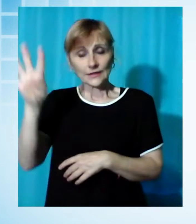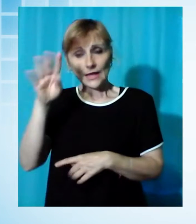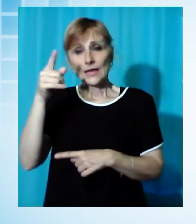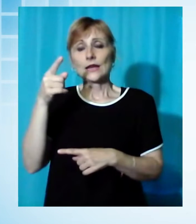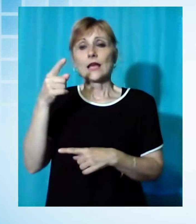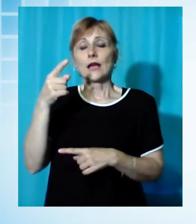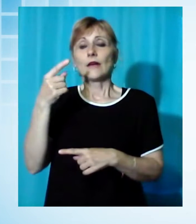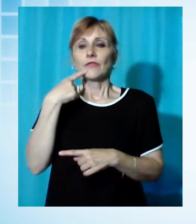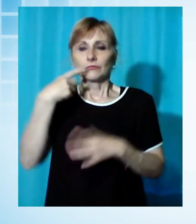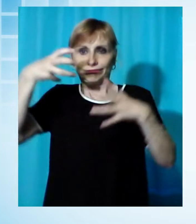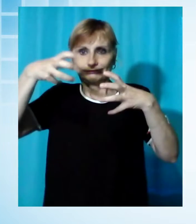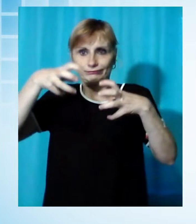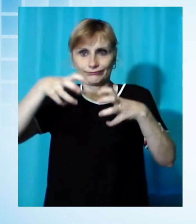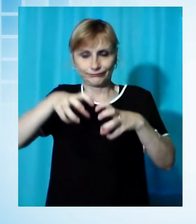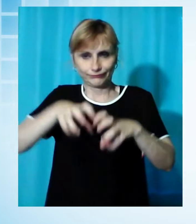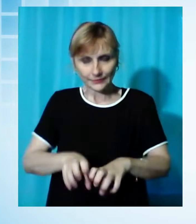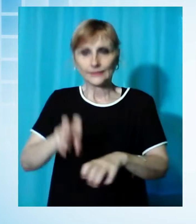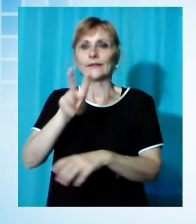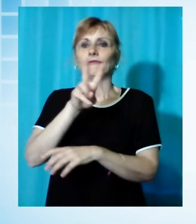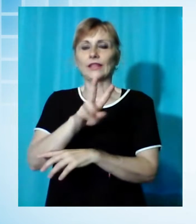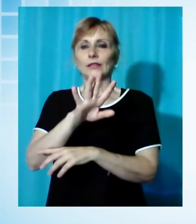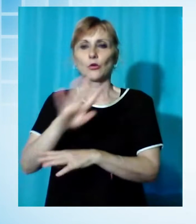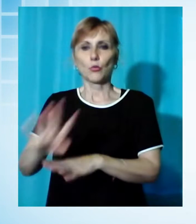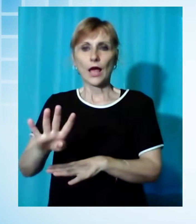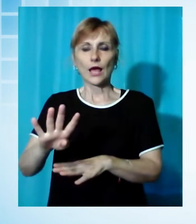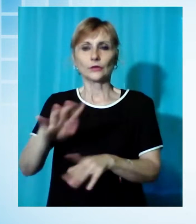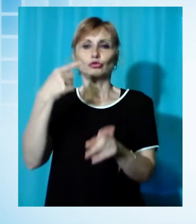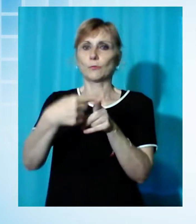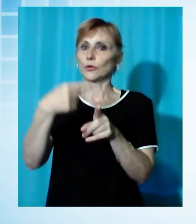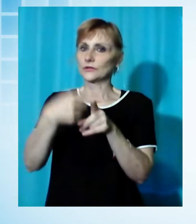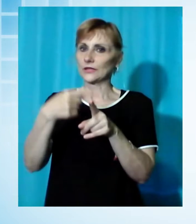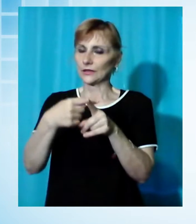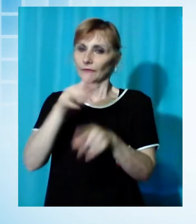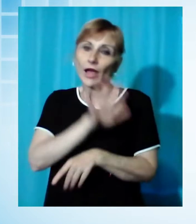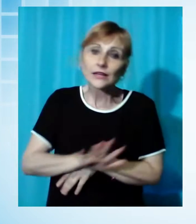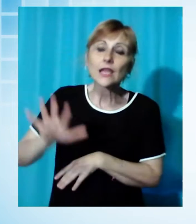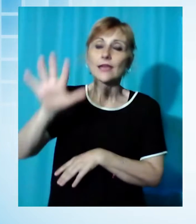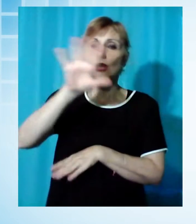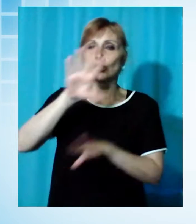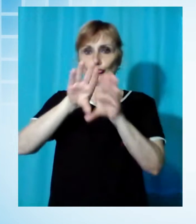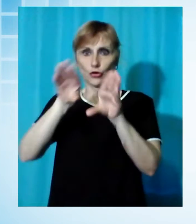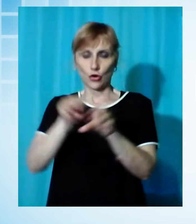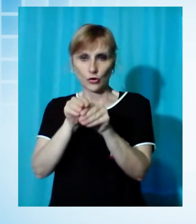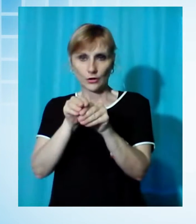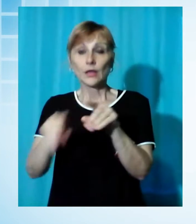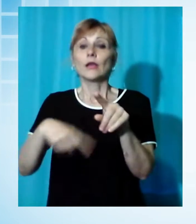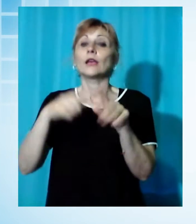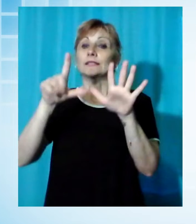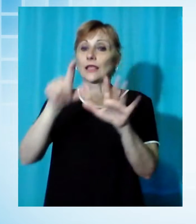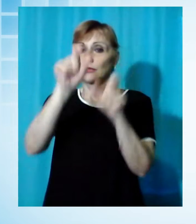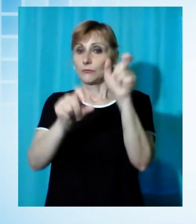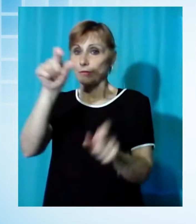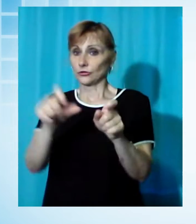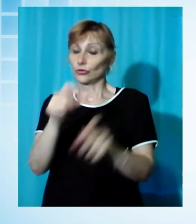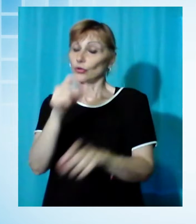Sono infatti 24 in tutta la regione nuovi tamponi positivi. Purtroppo ancora 7 decessi. Le